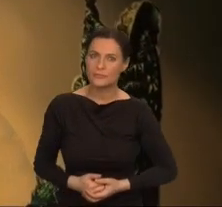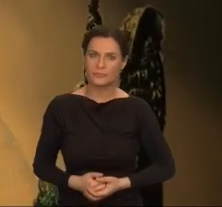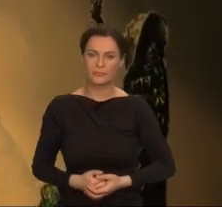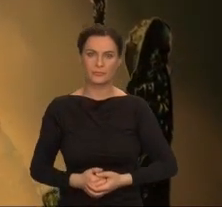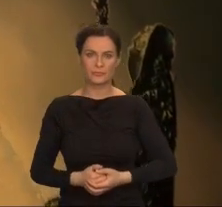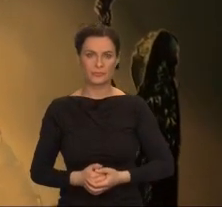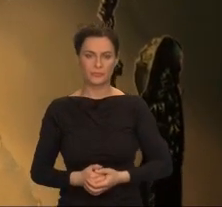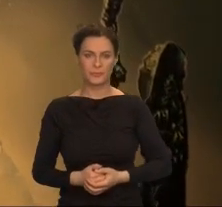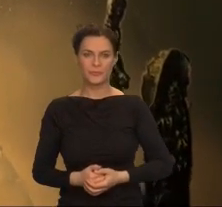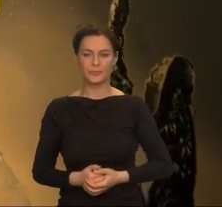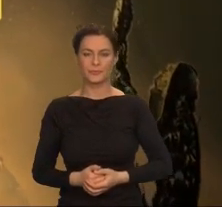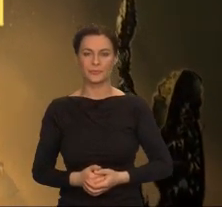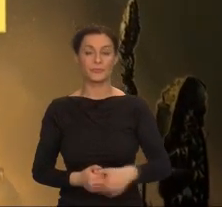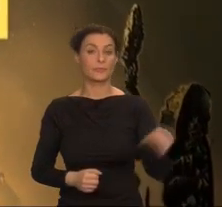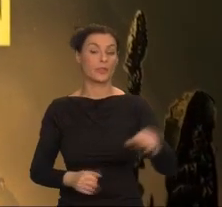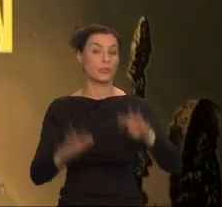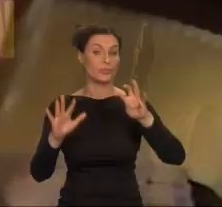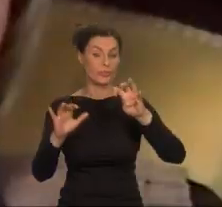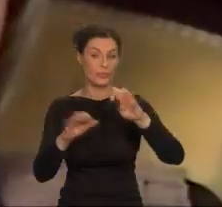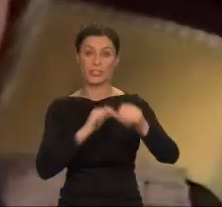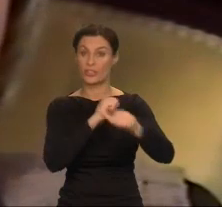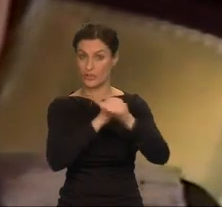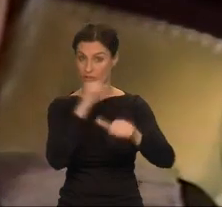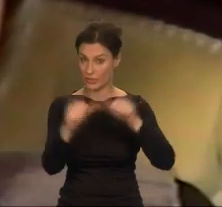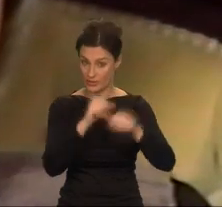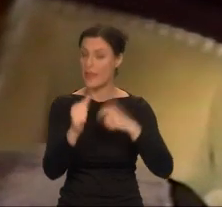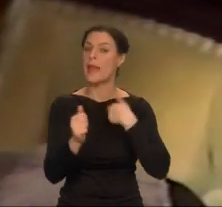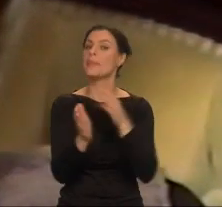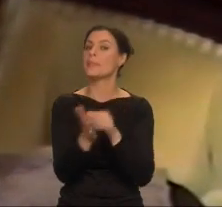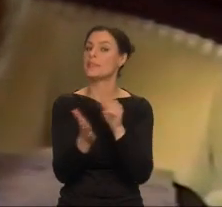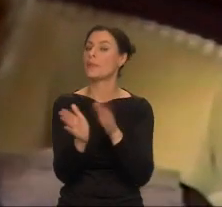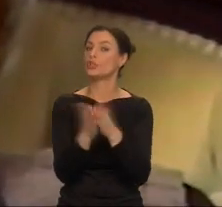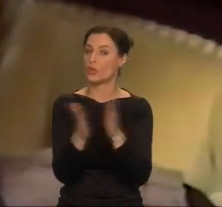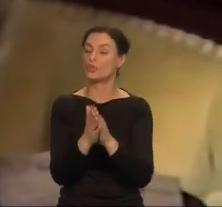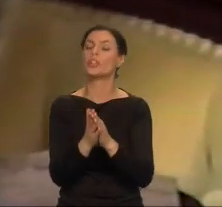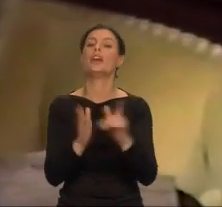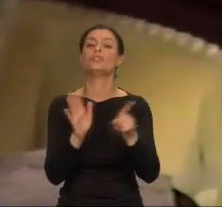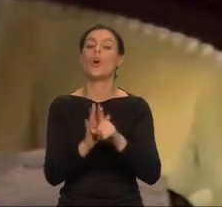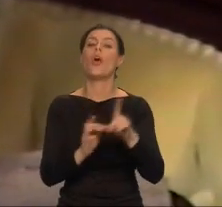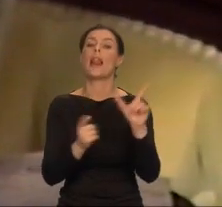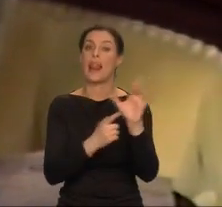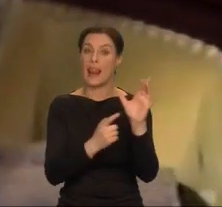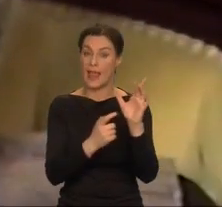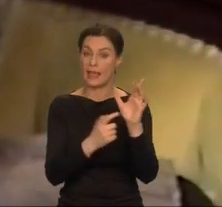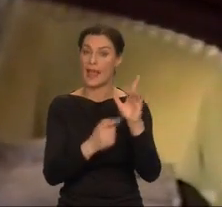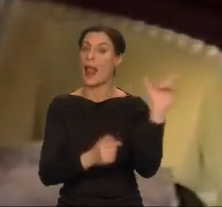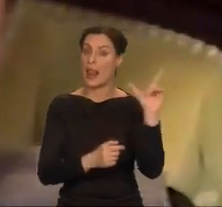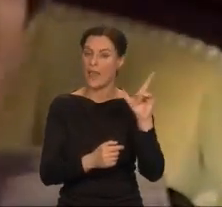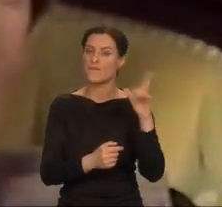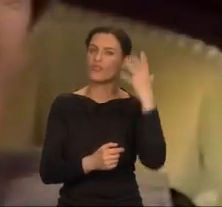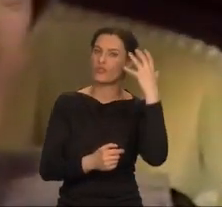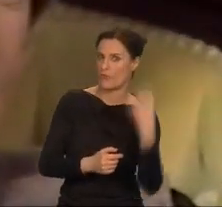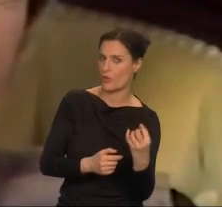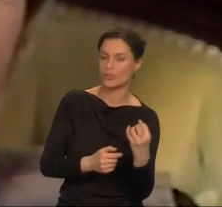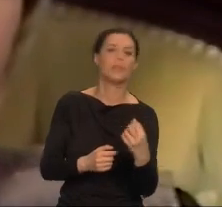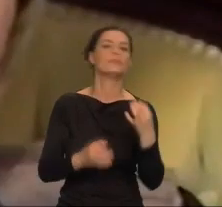W latach 60. napisałam książkę Lewa ręka ciemności. Zastanawiając się nad różnicą